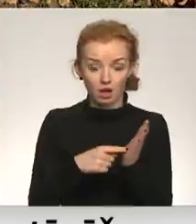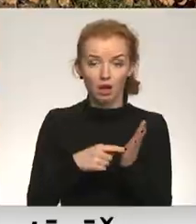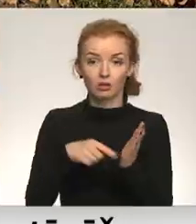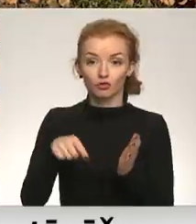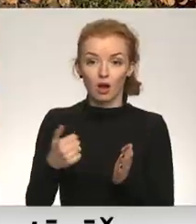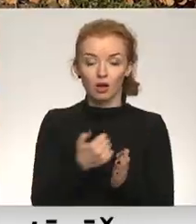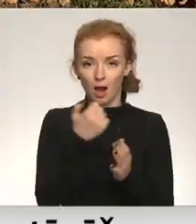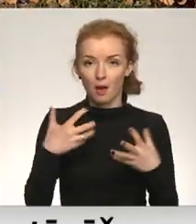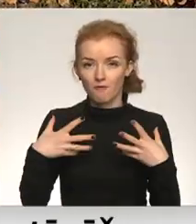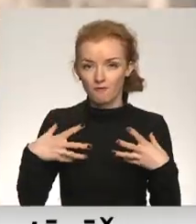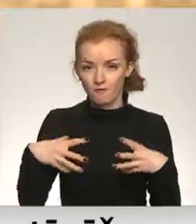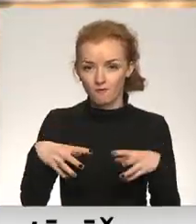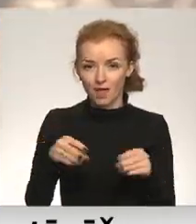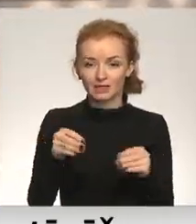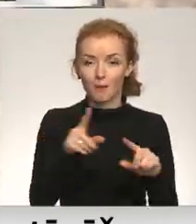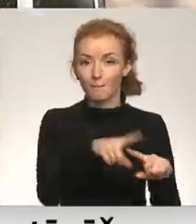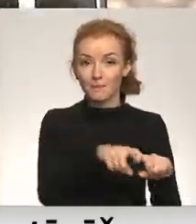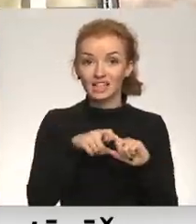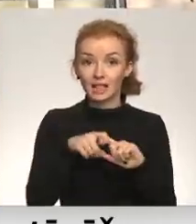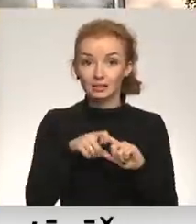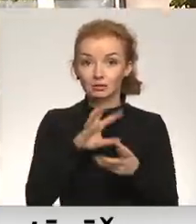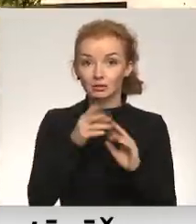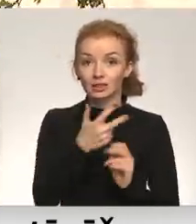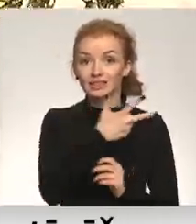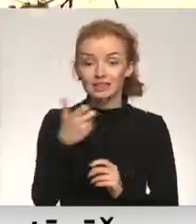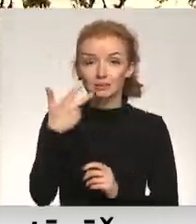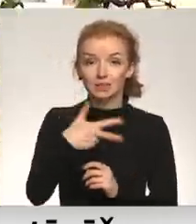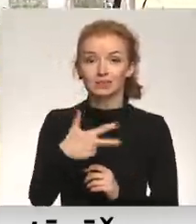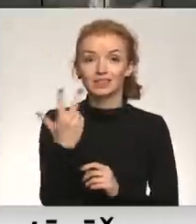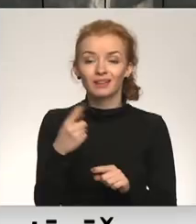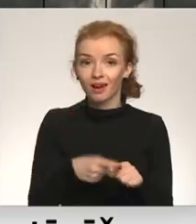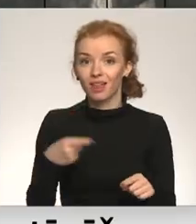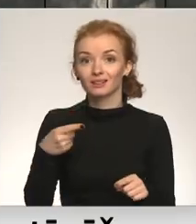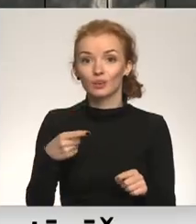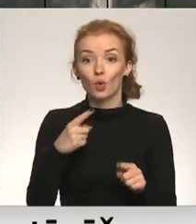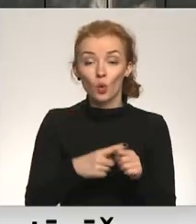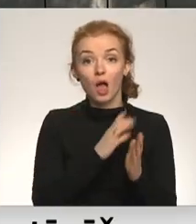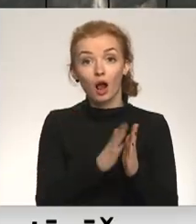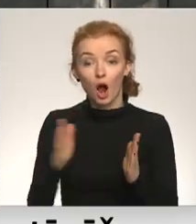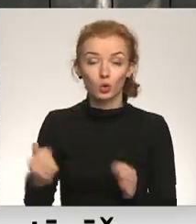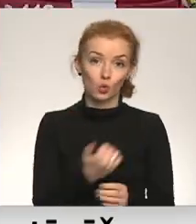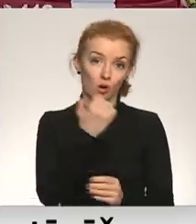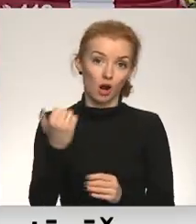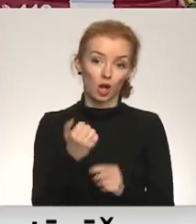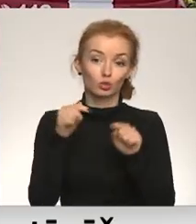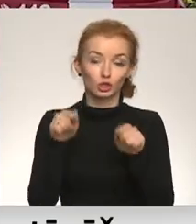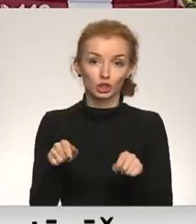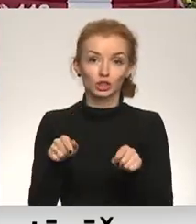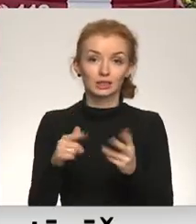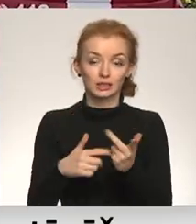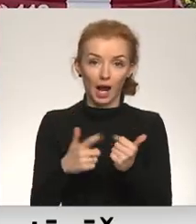veicām piesaistīšanu 333 reizes. Un katru gadu šis te